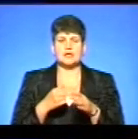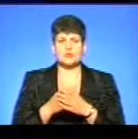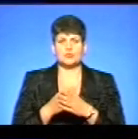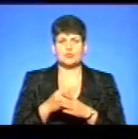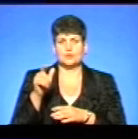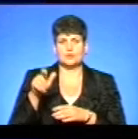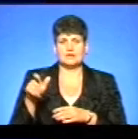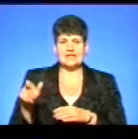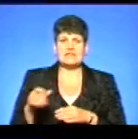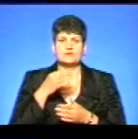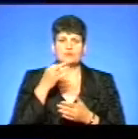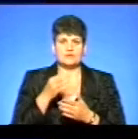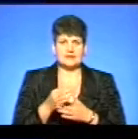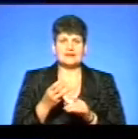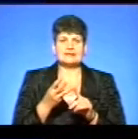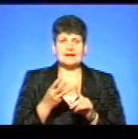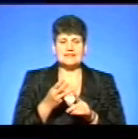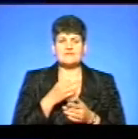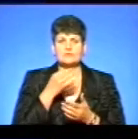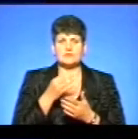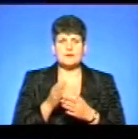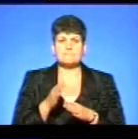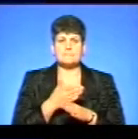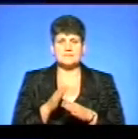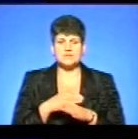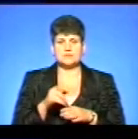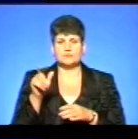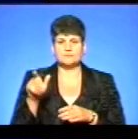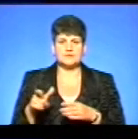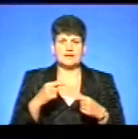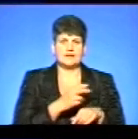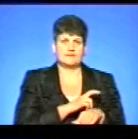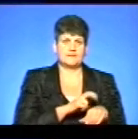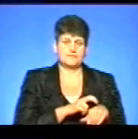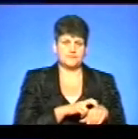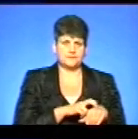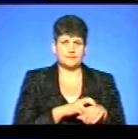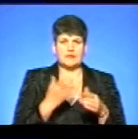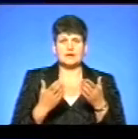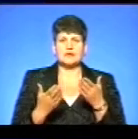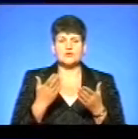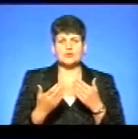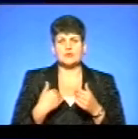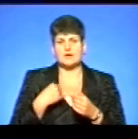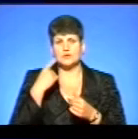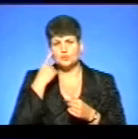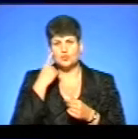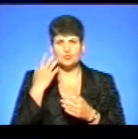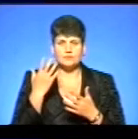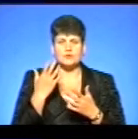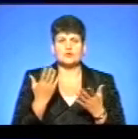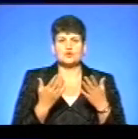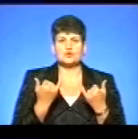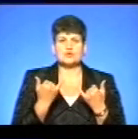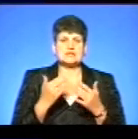відповідальність, звичайно. Третє, відповідальність між пацієнтом і лікарем. Якщо... Я думаю, що сьогоднішня